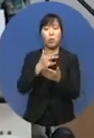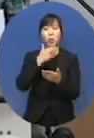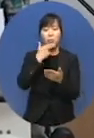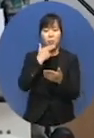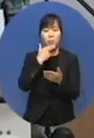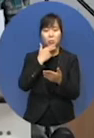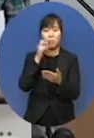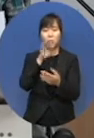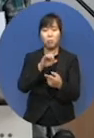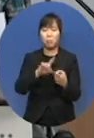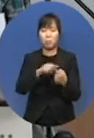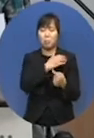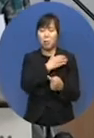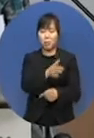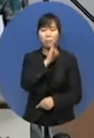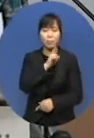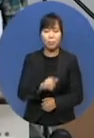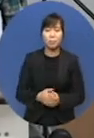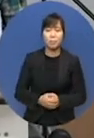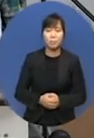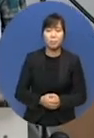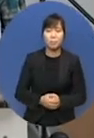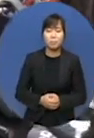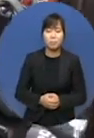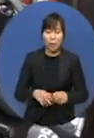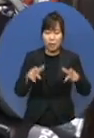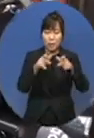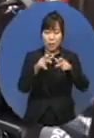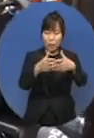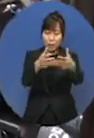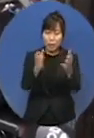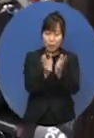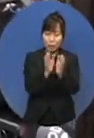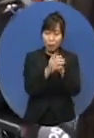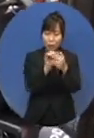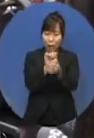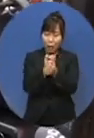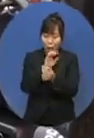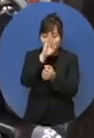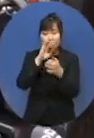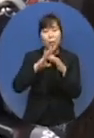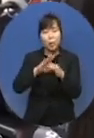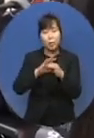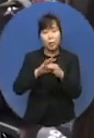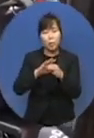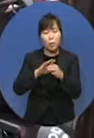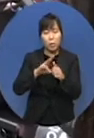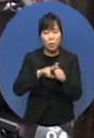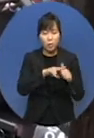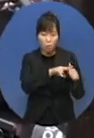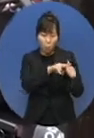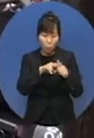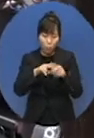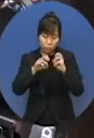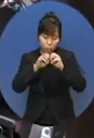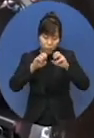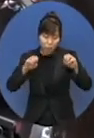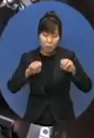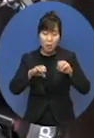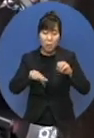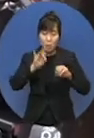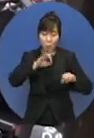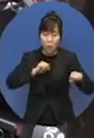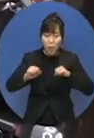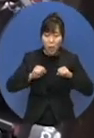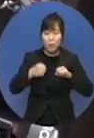방치되고 있다고 밝혔습니다. 장애인 단체들은 감염병에 대한 정보 전파에서부터 초기 대응과